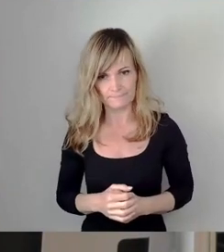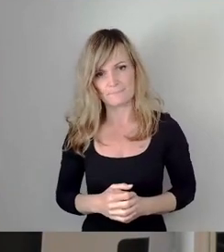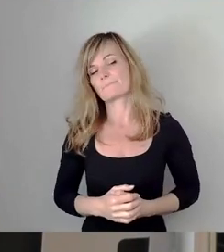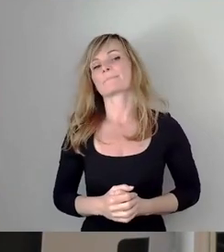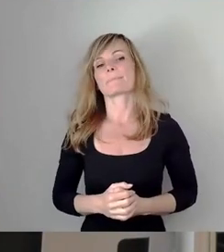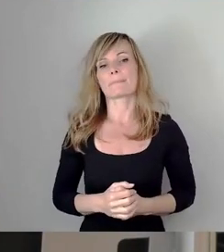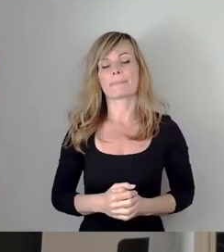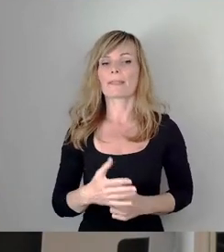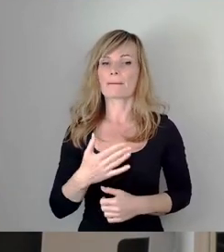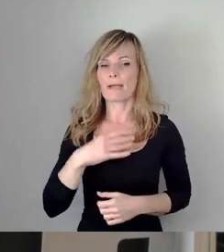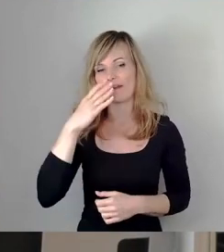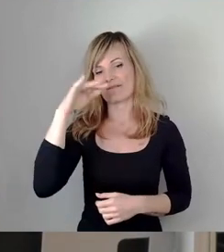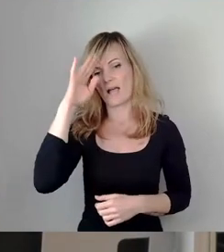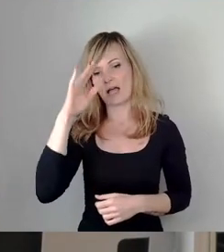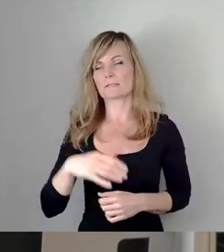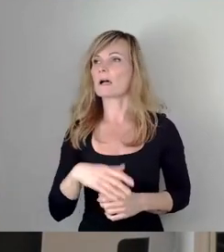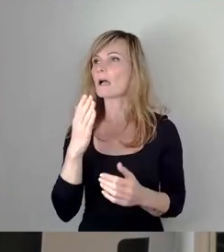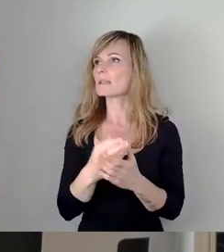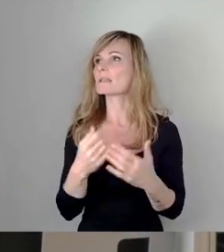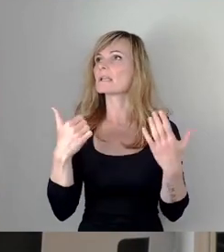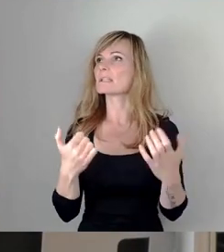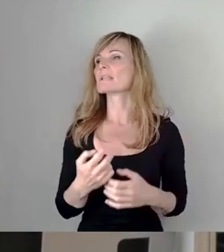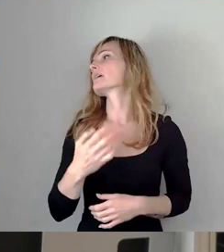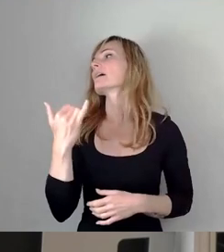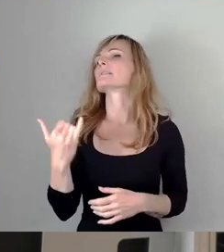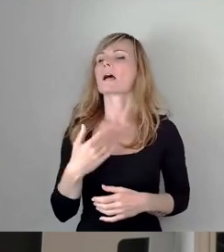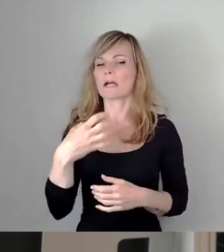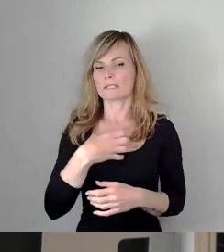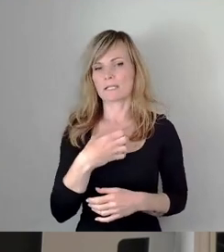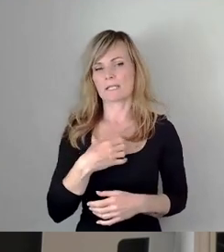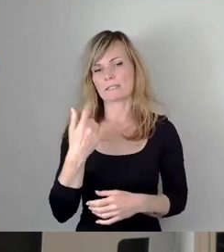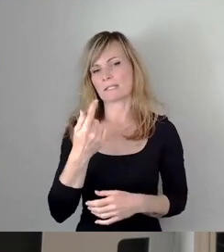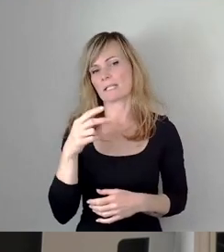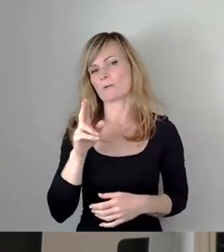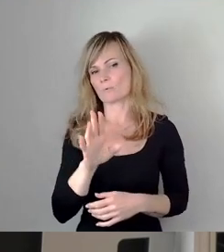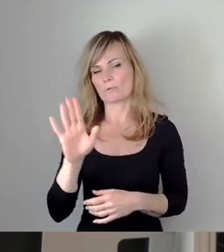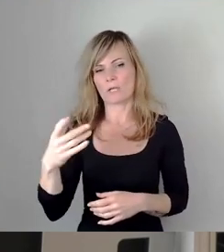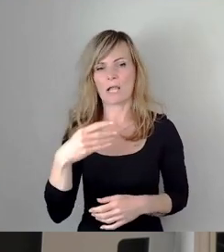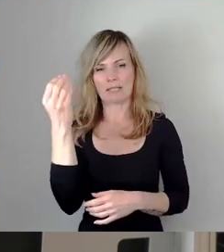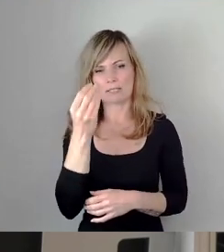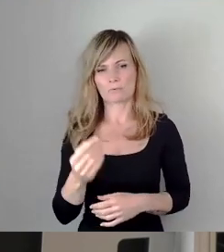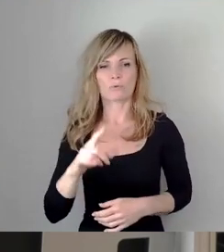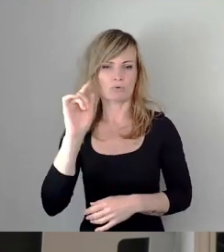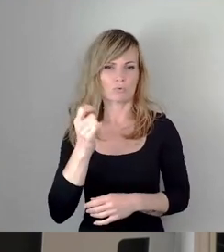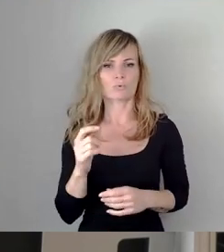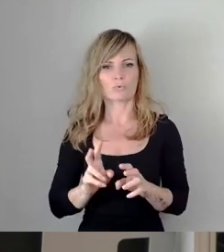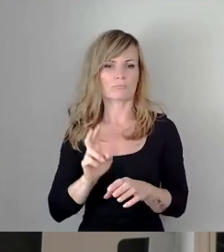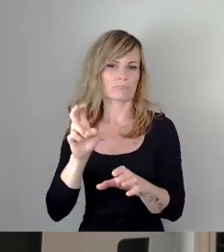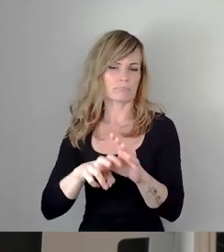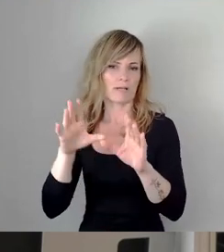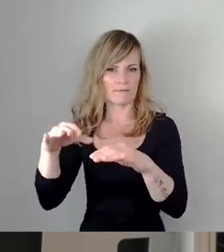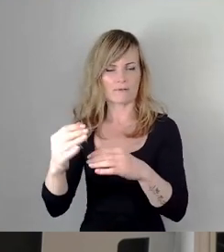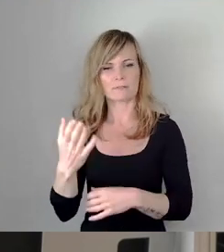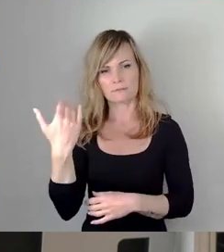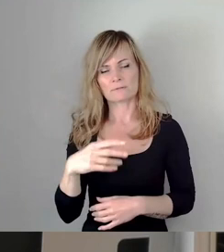Mein Vater hat Ende der 60er Jahre in Dresden an der Technischen Hochschule sein Architekturstudium aufgenommen und damals fuhr dort noch der O-Bus auf dem